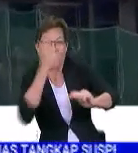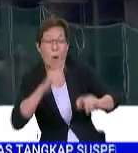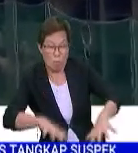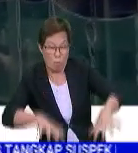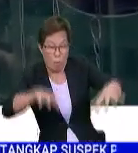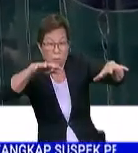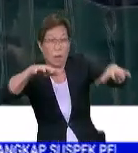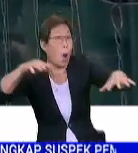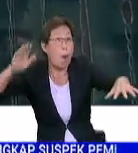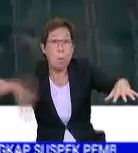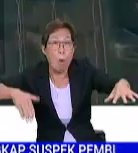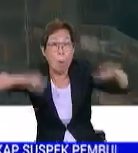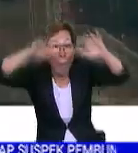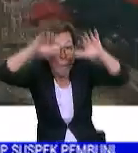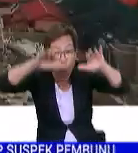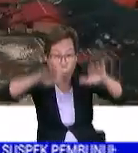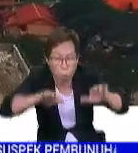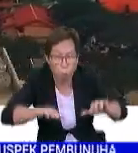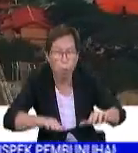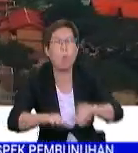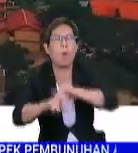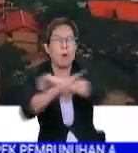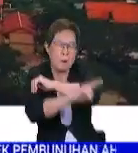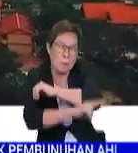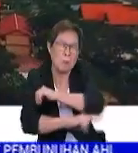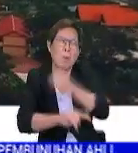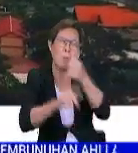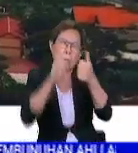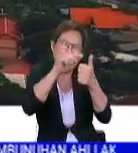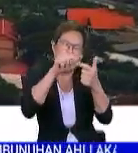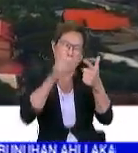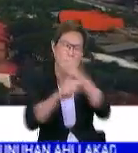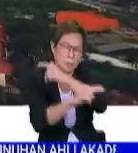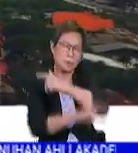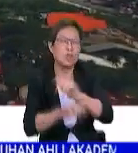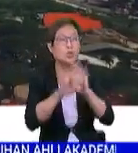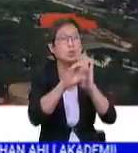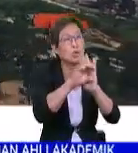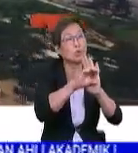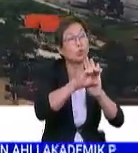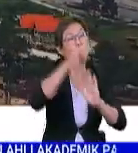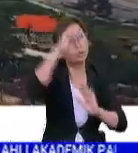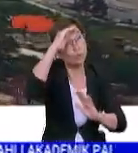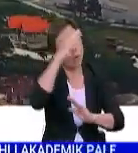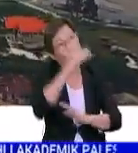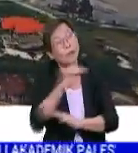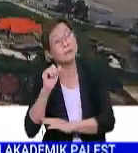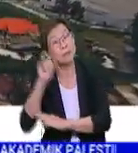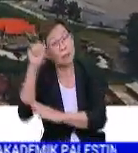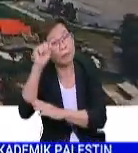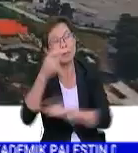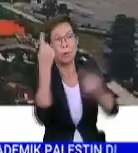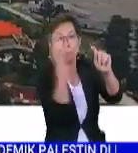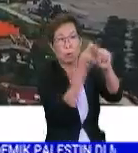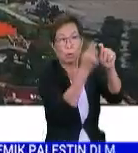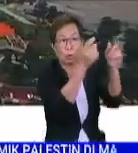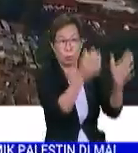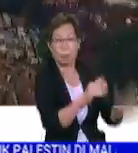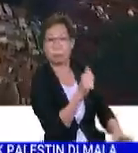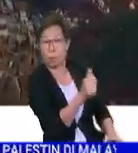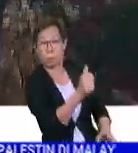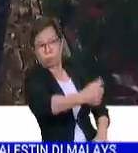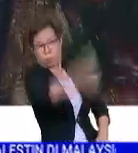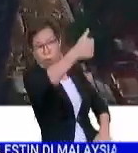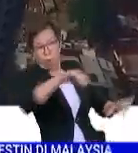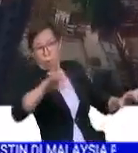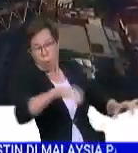masih belum surut di beberapa negeri seperti Johor dan Sabah. Jelas beliau lagi kontraktor tempatan akan diberikan keutamaan